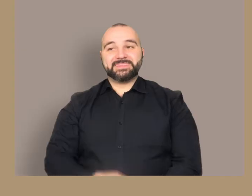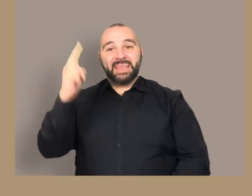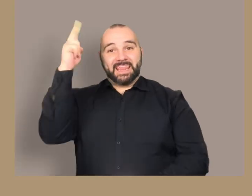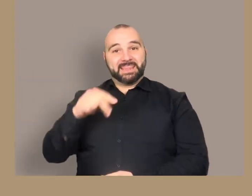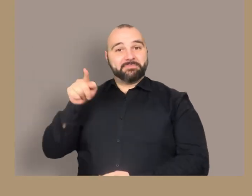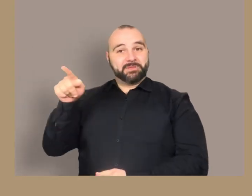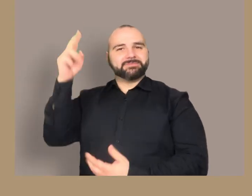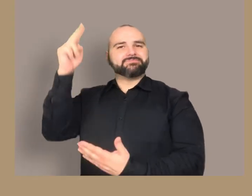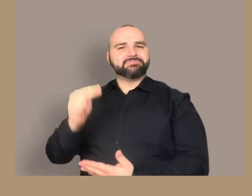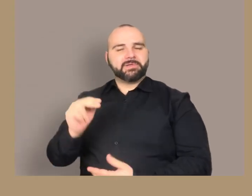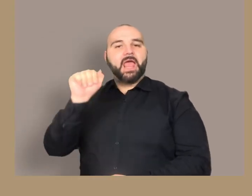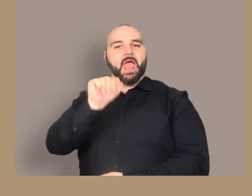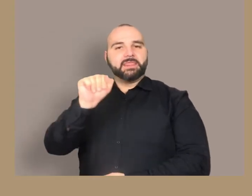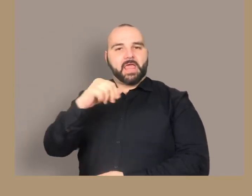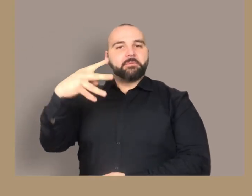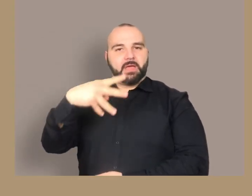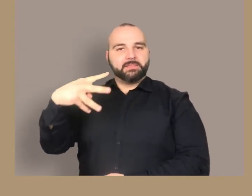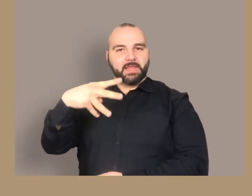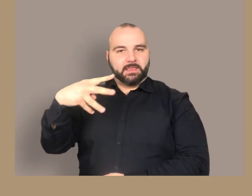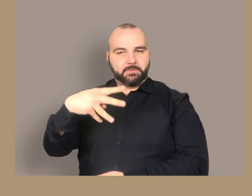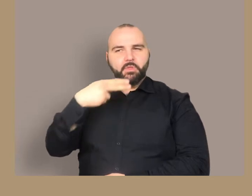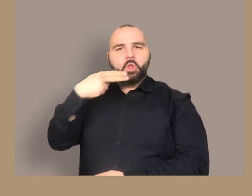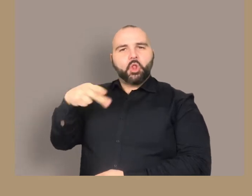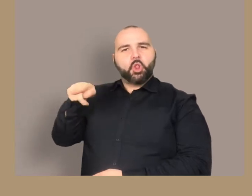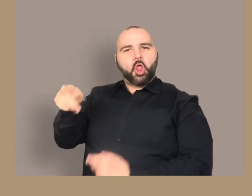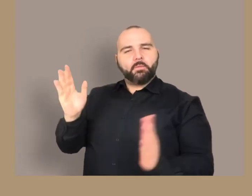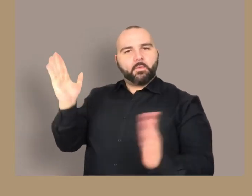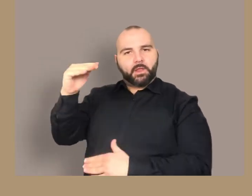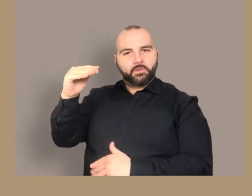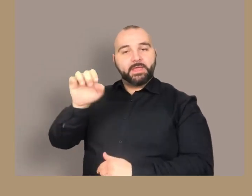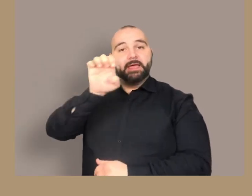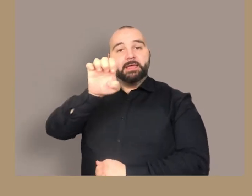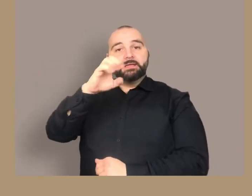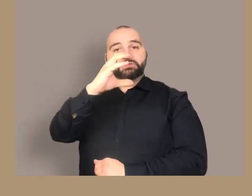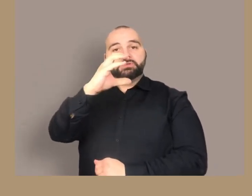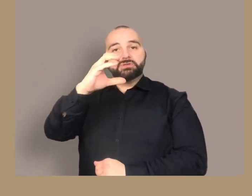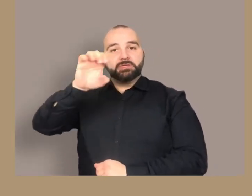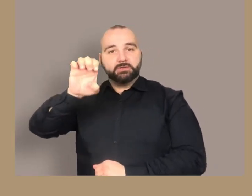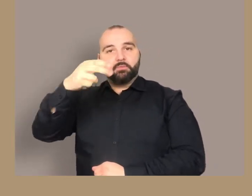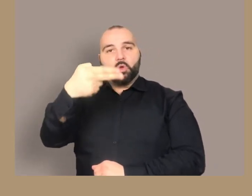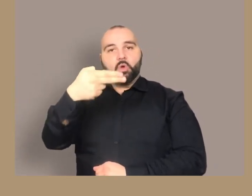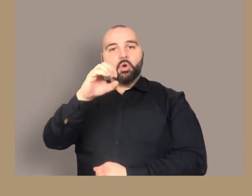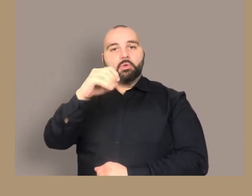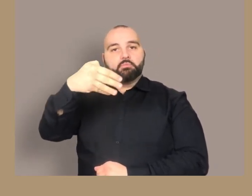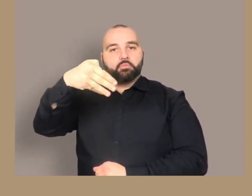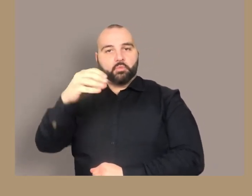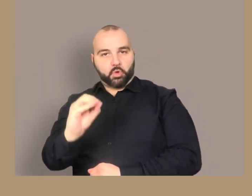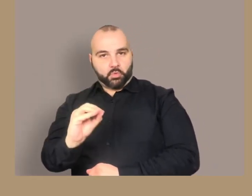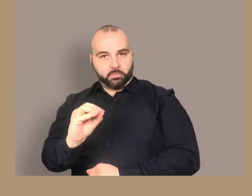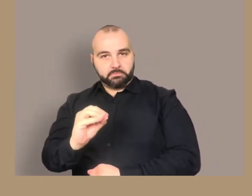Andrea Mantegna, Ecce Homo, 1500-1502 circa